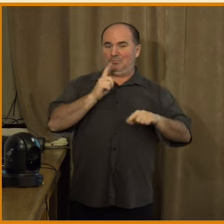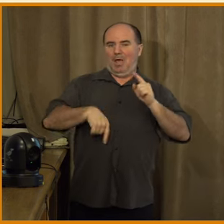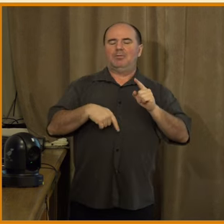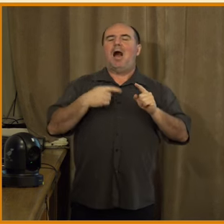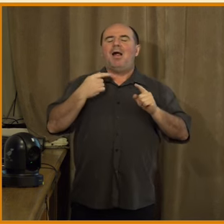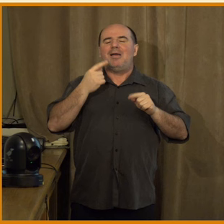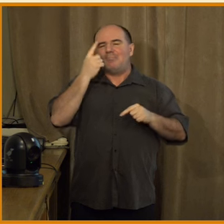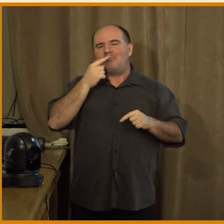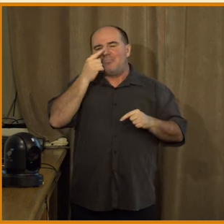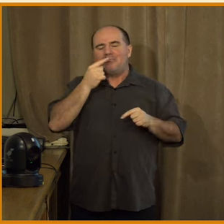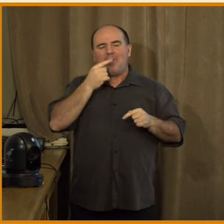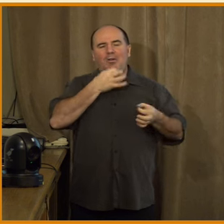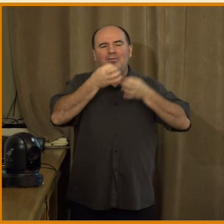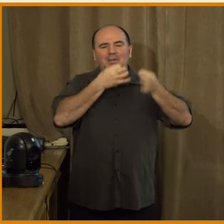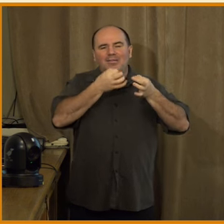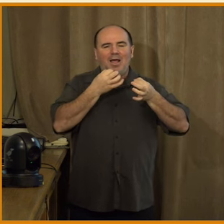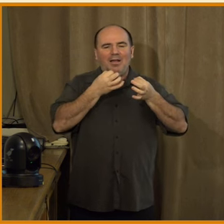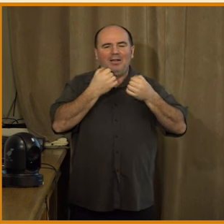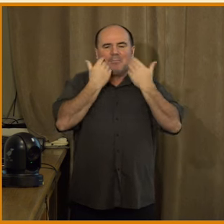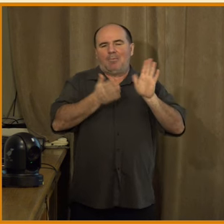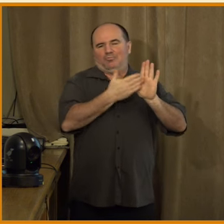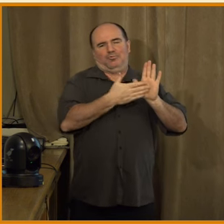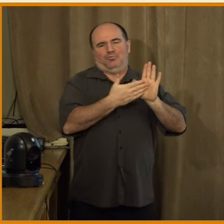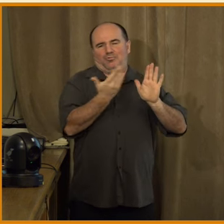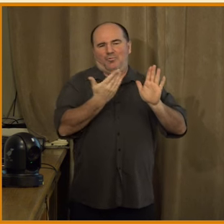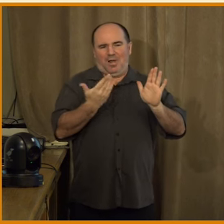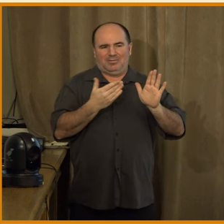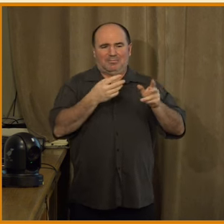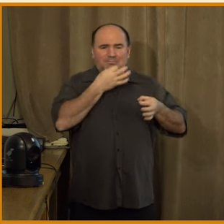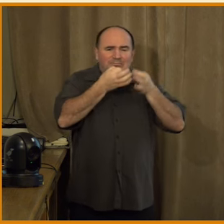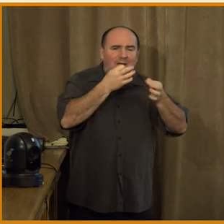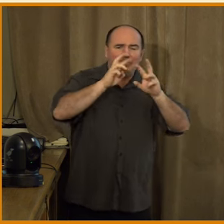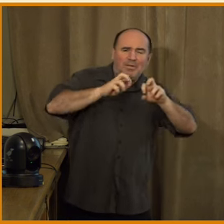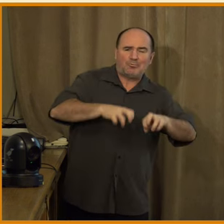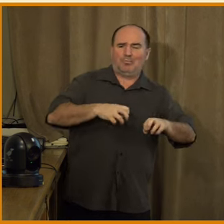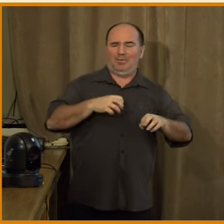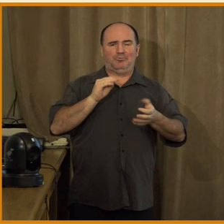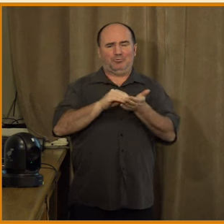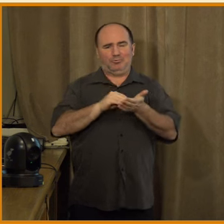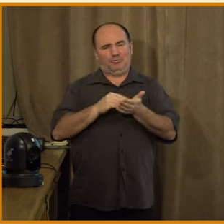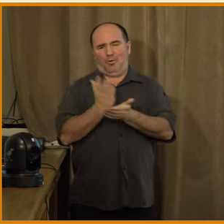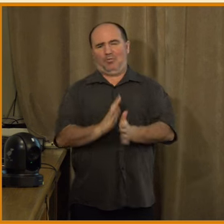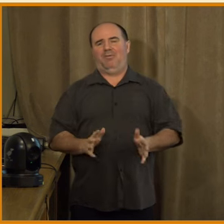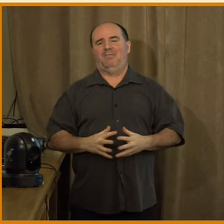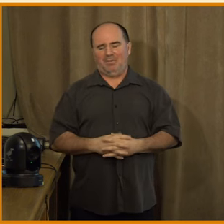a myslím, že spousta těch věcí, o kterých se bavíme, vlastně nejsou úplně založená na nějakém faktickém poznání.